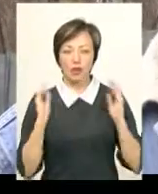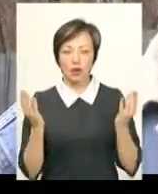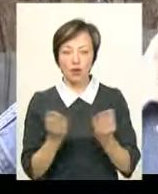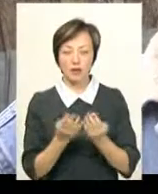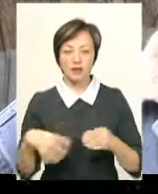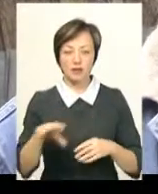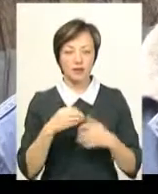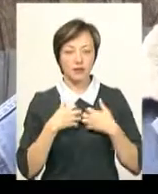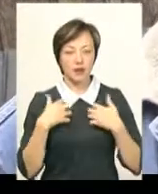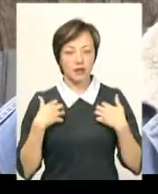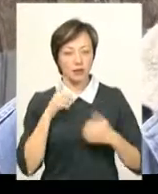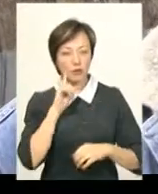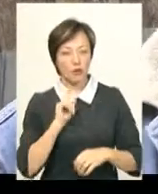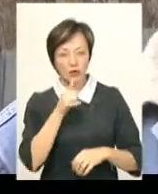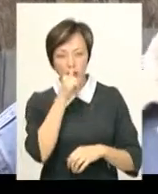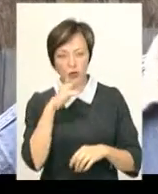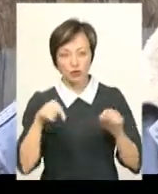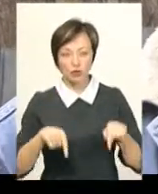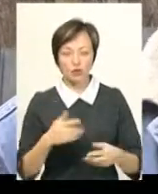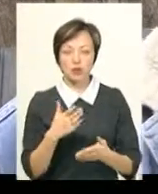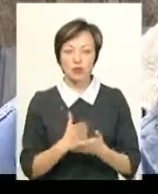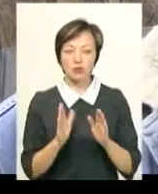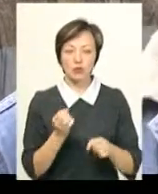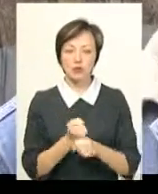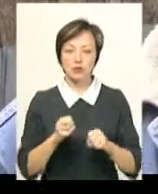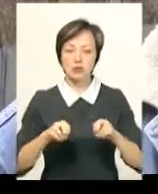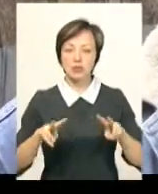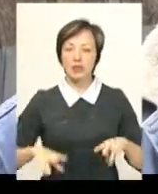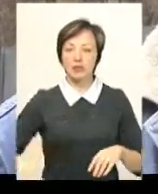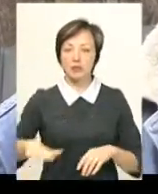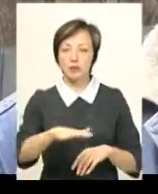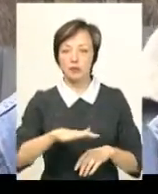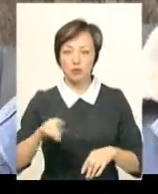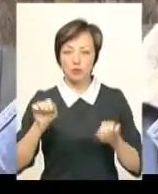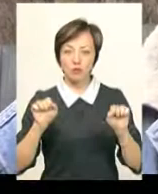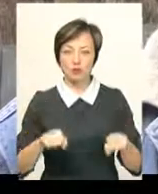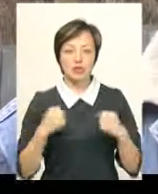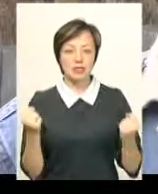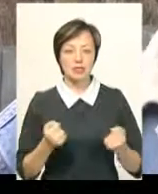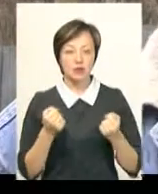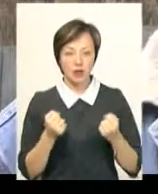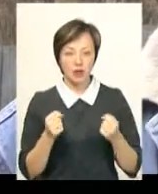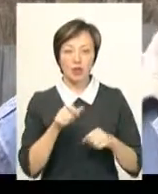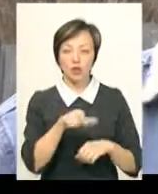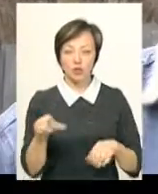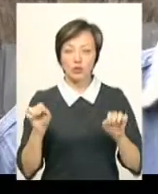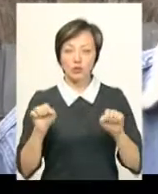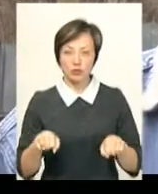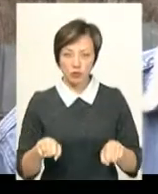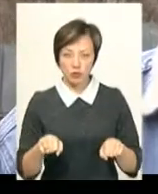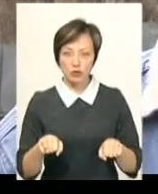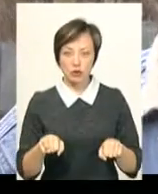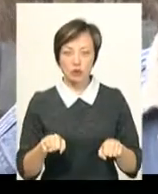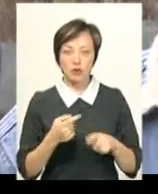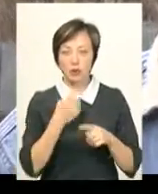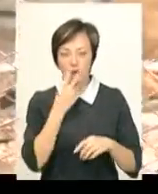відповідно, всі тварини, які поки не можуть тут знаходитися, буде зроблено спеціальне приміщення, і вони там зможуть зимувати. І зимою люди зможуть приходити і